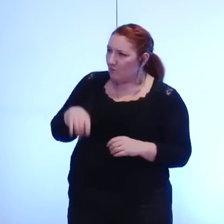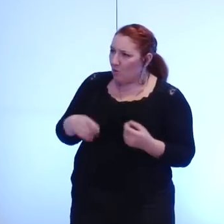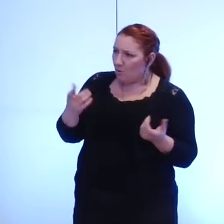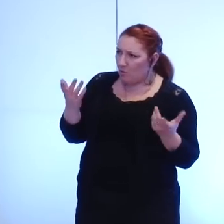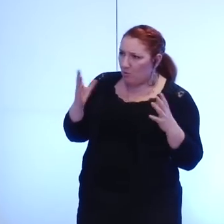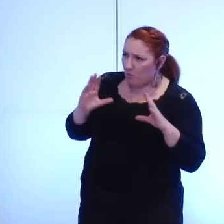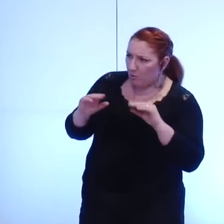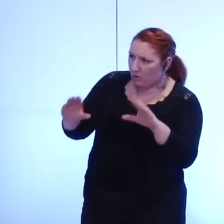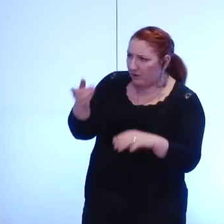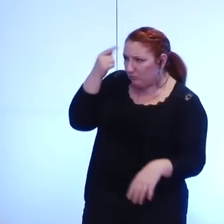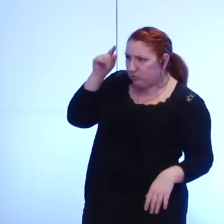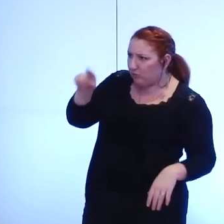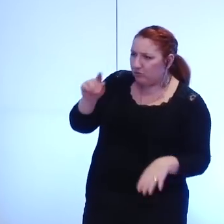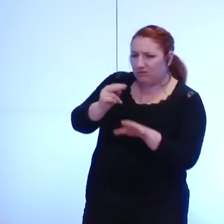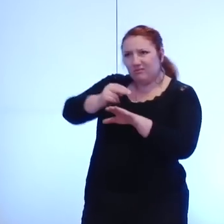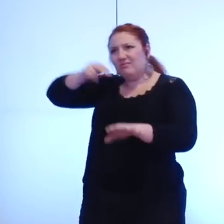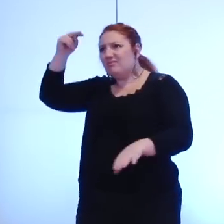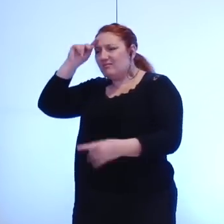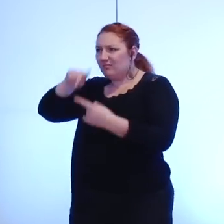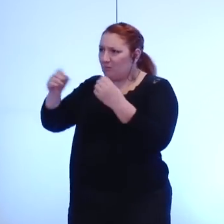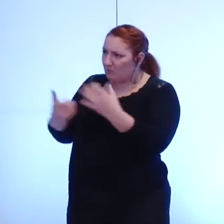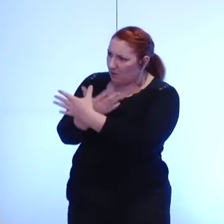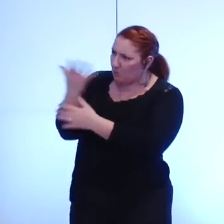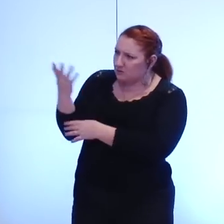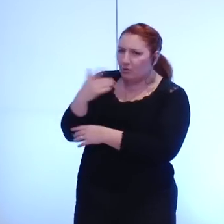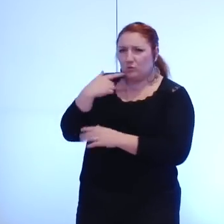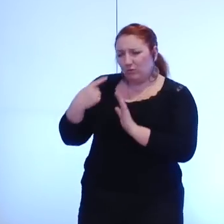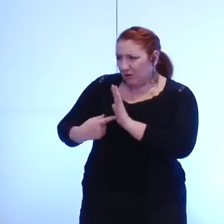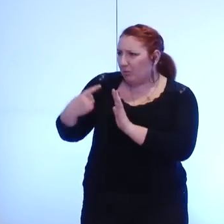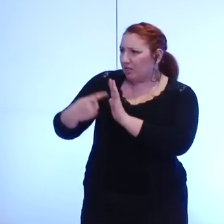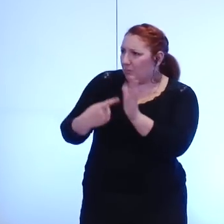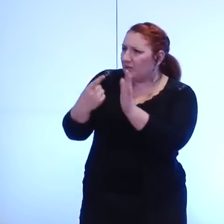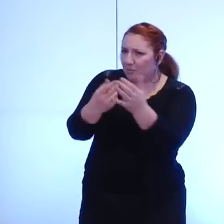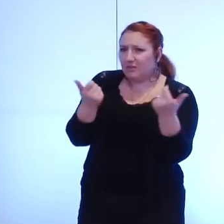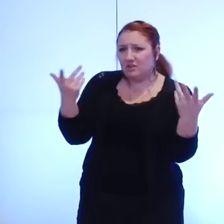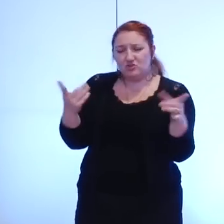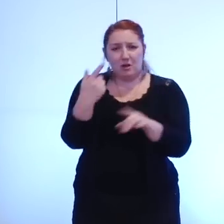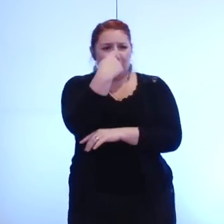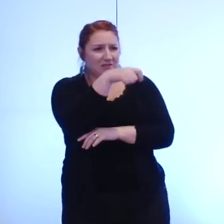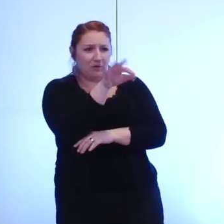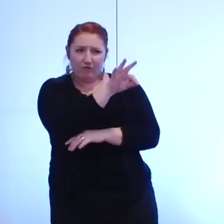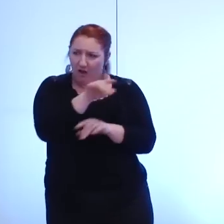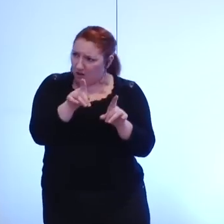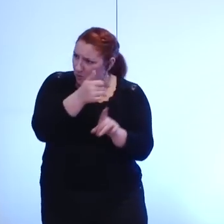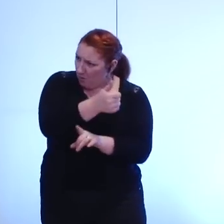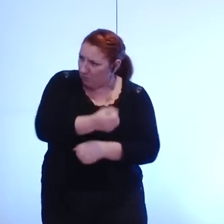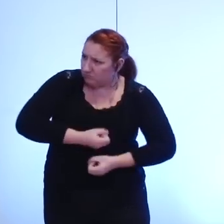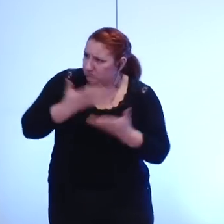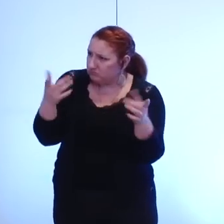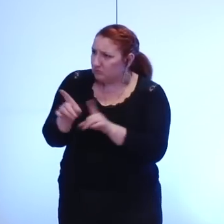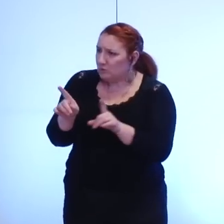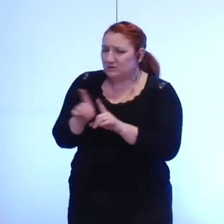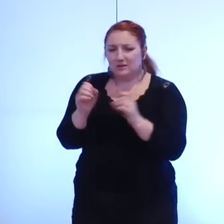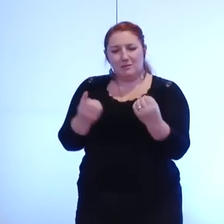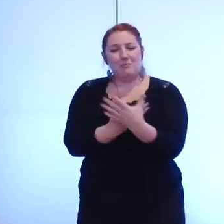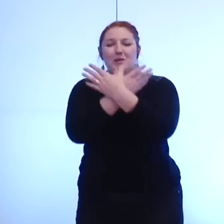métropole car effectivement nous l'avons redit à plusieurs reprises et le président Ferrari l'a redit lui aussi nous n'avons pas vocation à construire une métropole qui serait